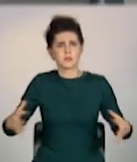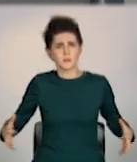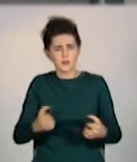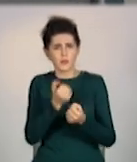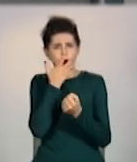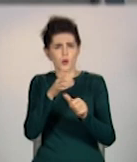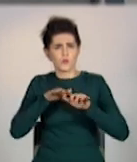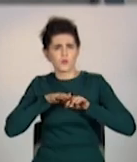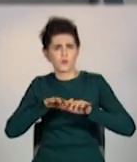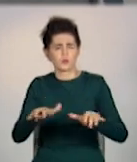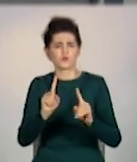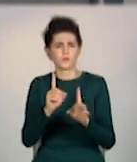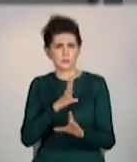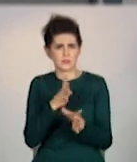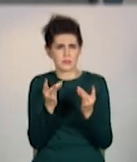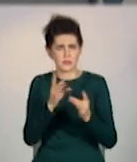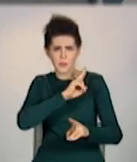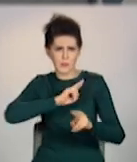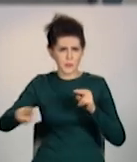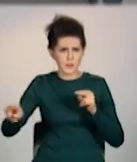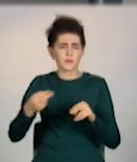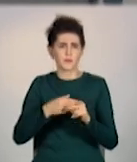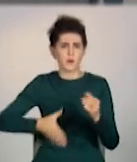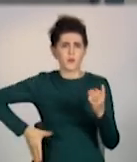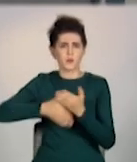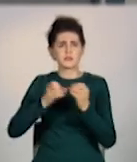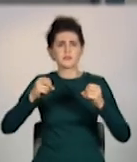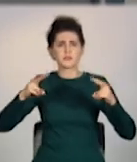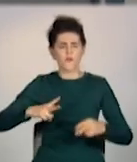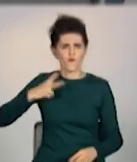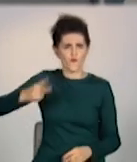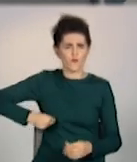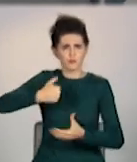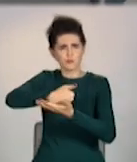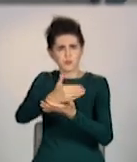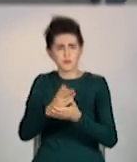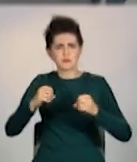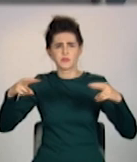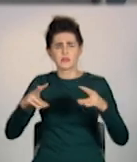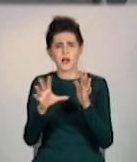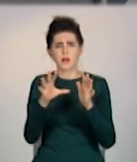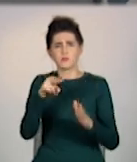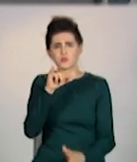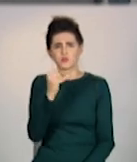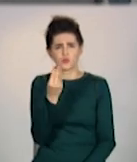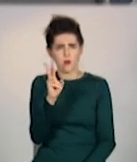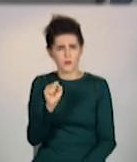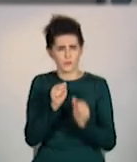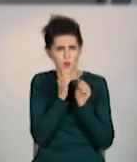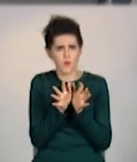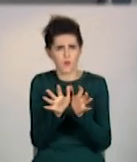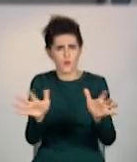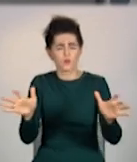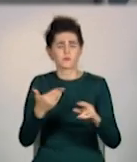обогрів за допомогою французького обладнання. Це електропушки у нас, які працюють на дизельному